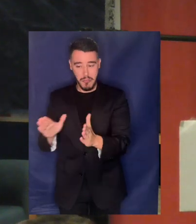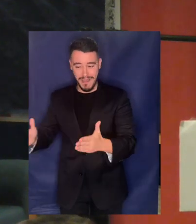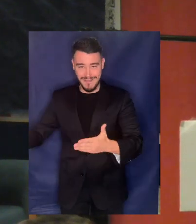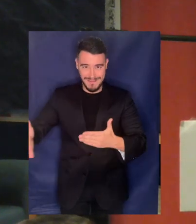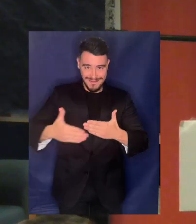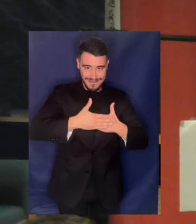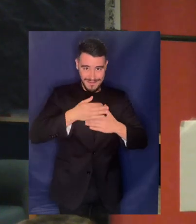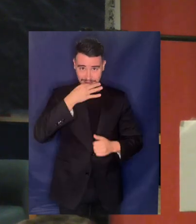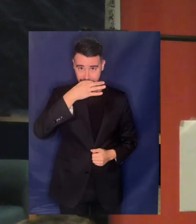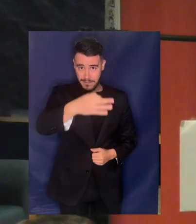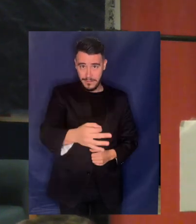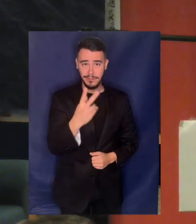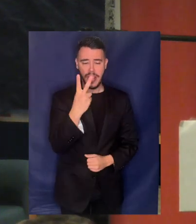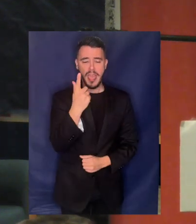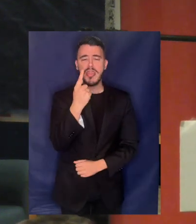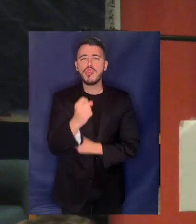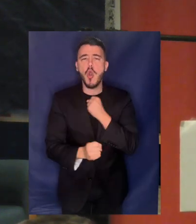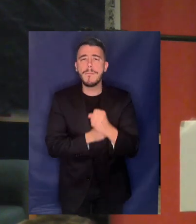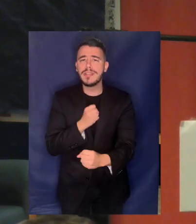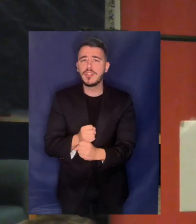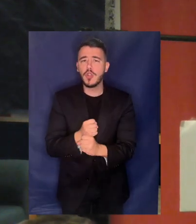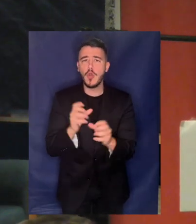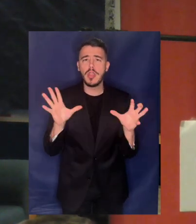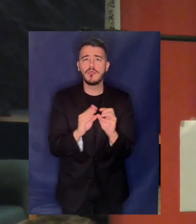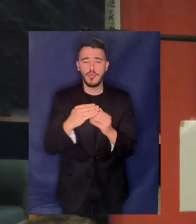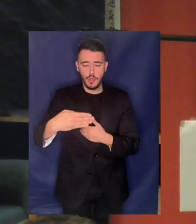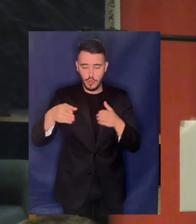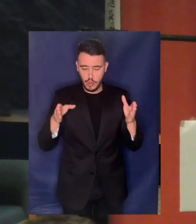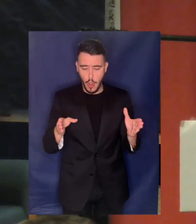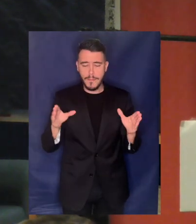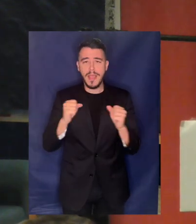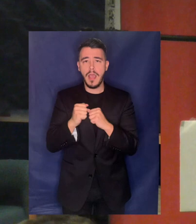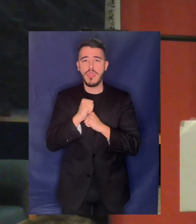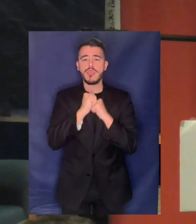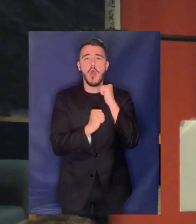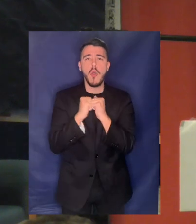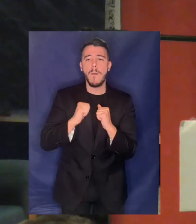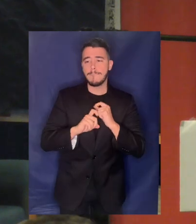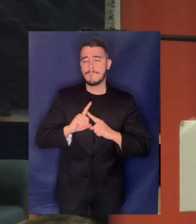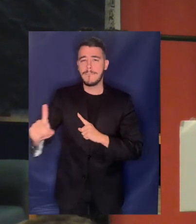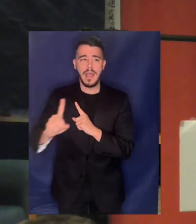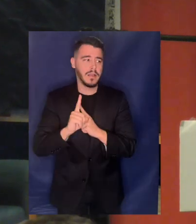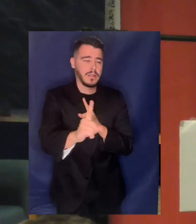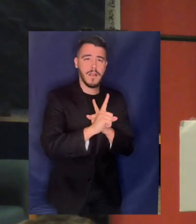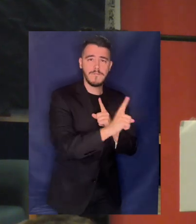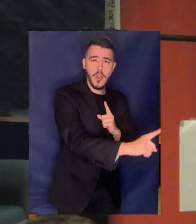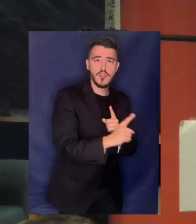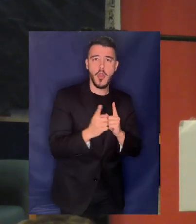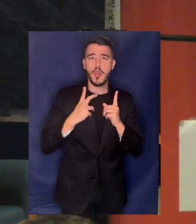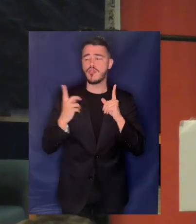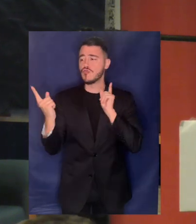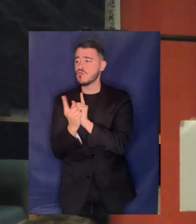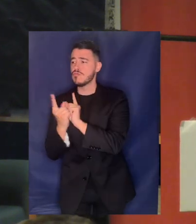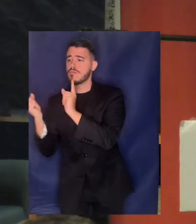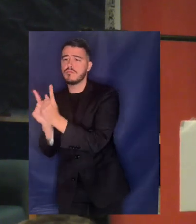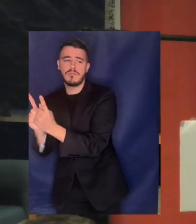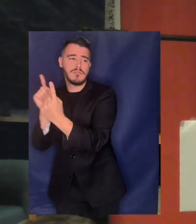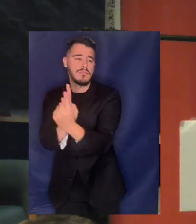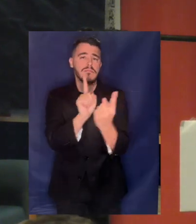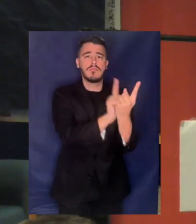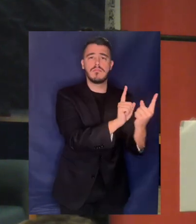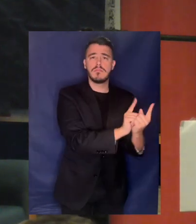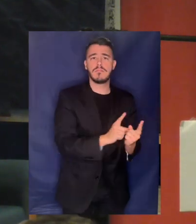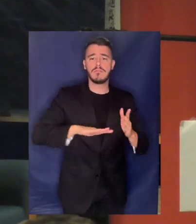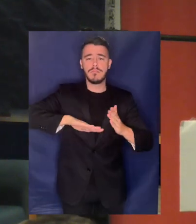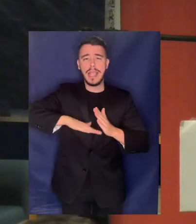σε αυτά τα δυόμιση χρόνια που είμαστε στον τομέα υποδομών και μεταφορών έχουμε γνωρίσει σε ανθρώπους εργαζόμενους οι οποίοι υπερασπίζονται